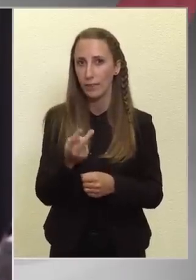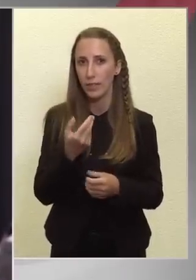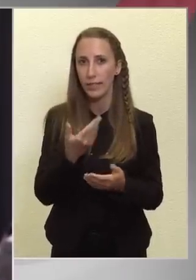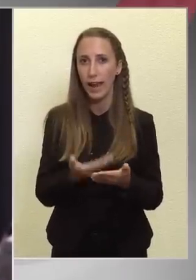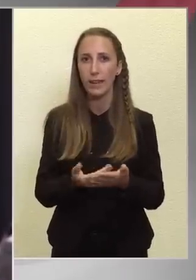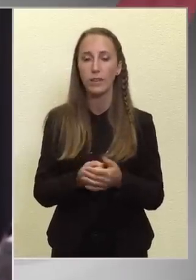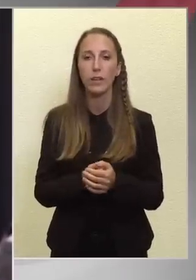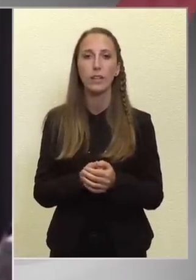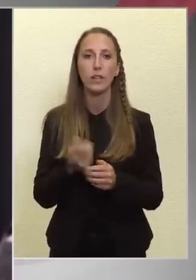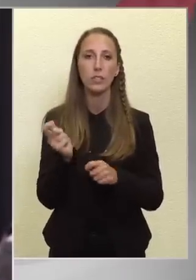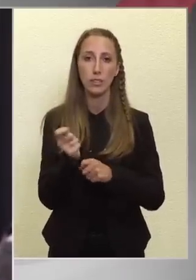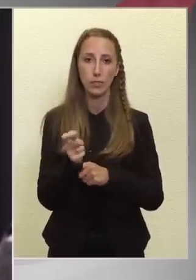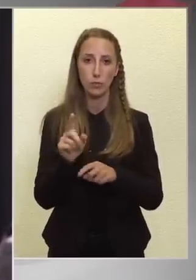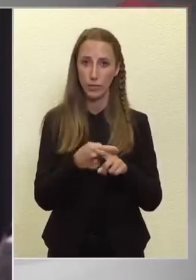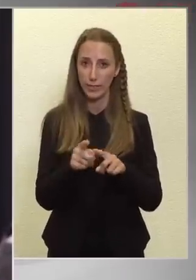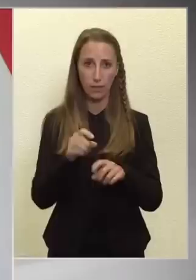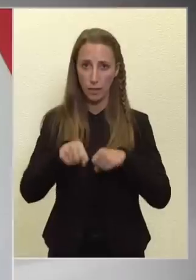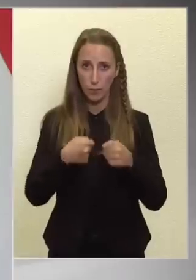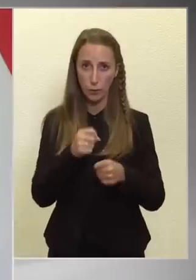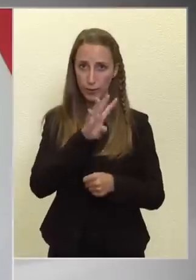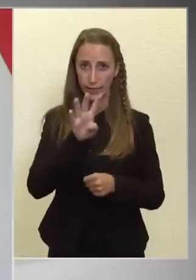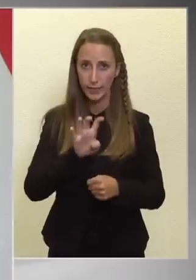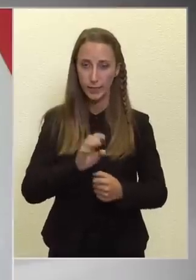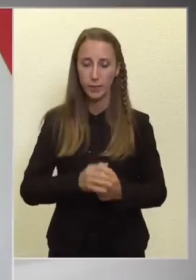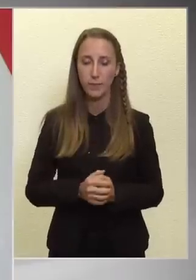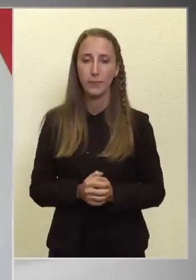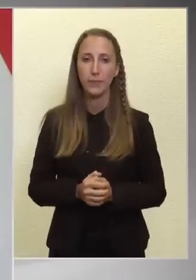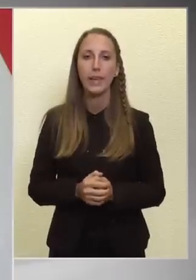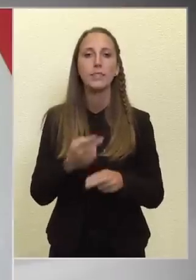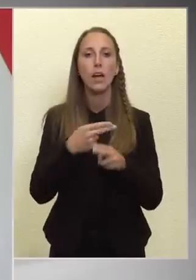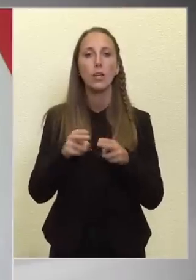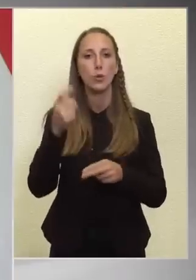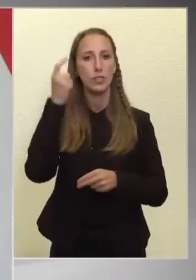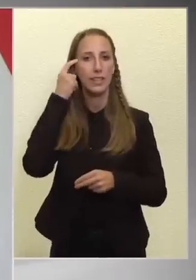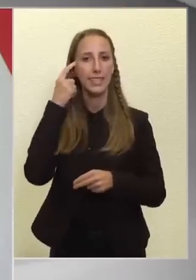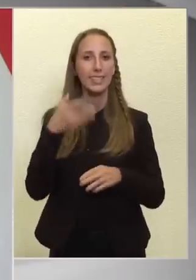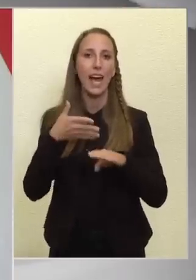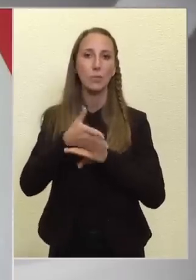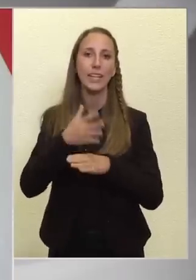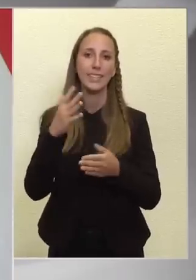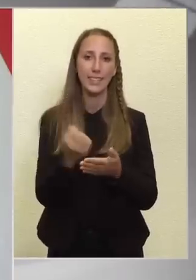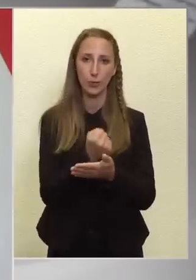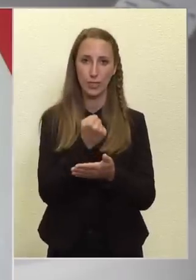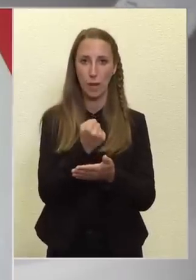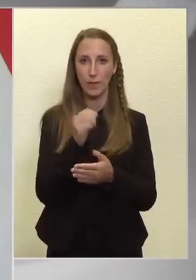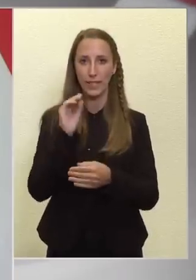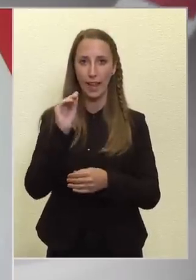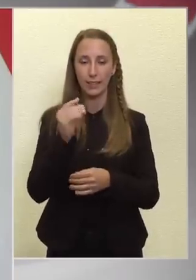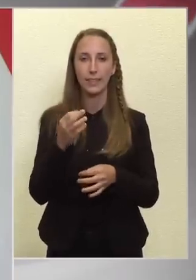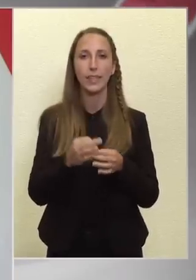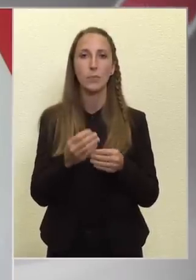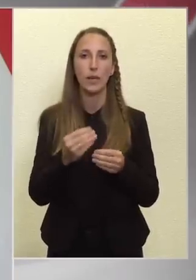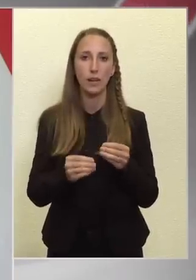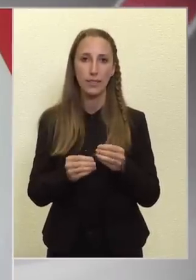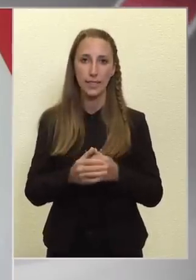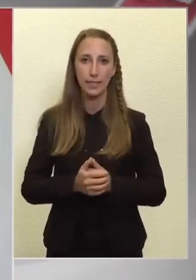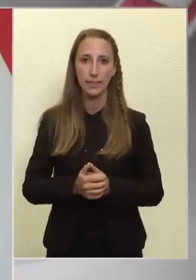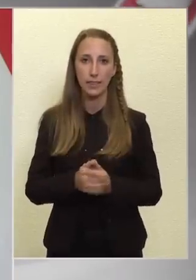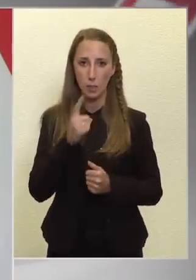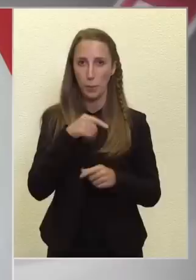szankciós politika az nem működik. Ez a józanész átmeneti győzelmét jelenti. Éppen azért, amit